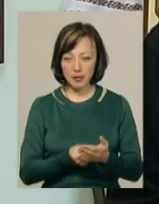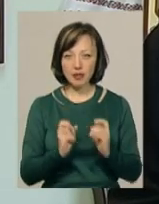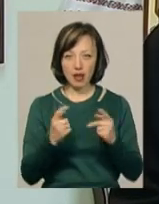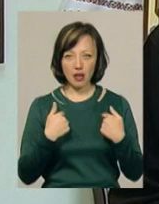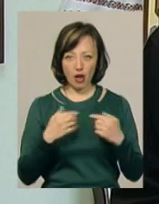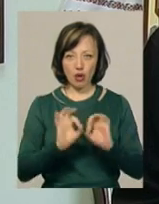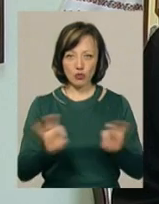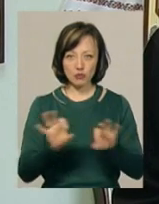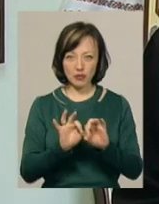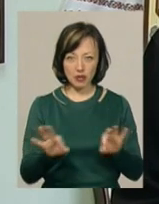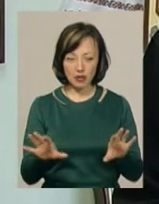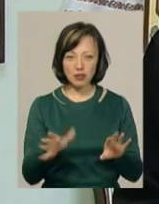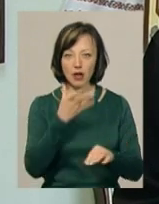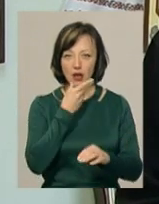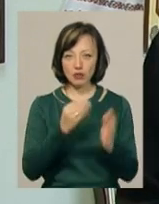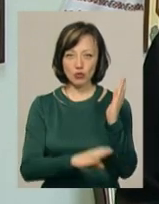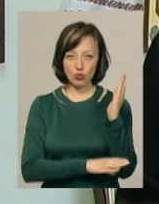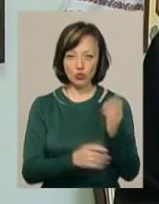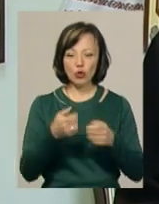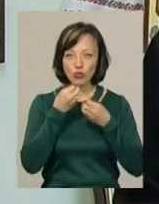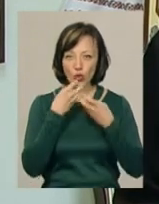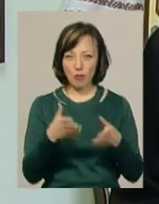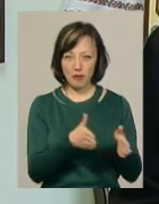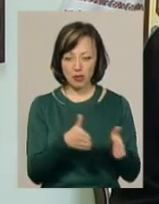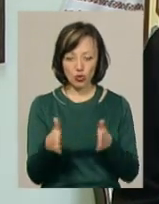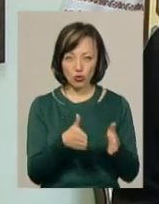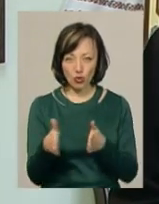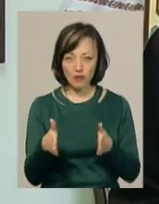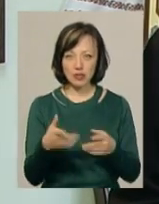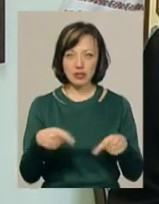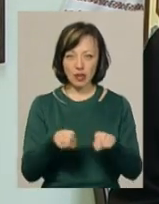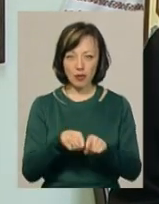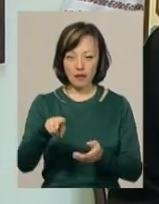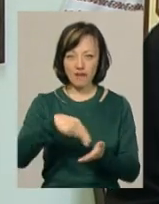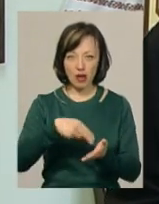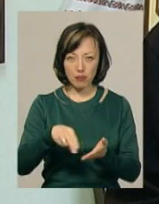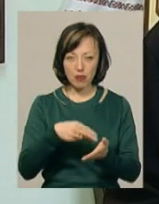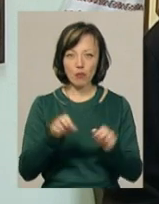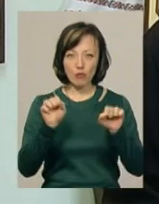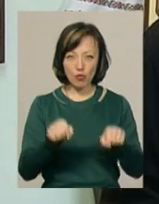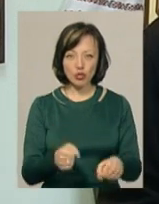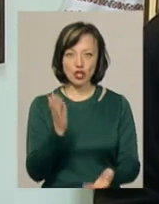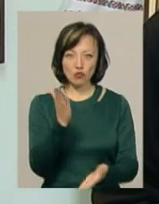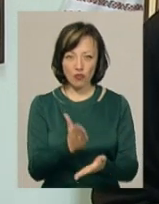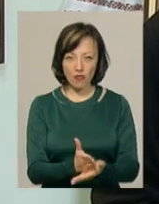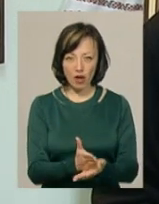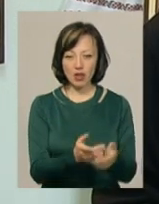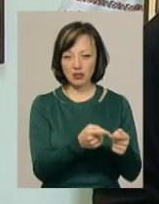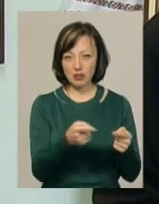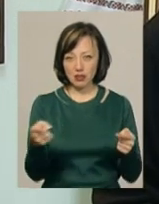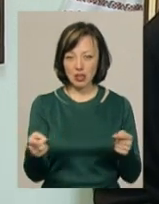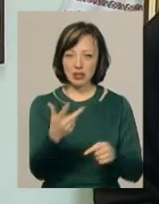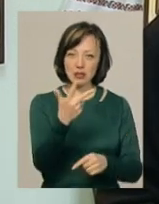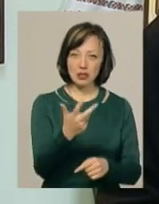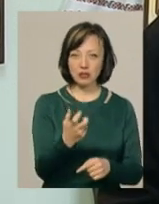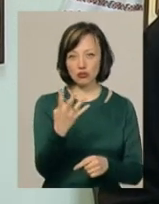розповідав, з гарної дошки, добре підготовленої, потім такими фарбами, вона може існувати в природі